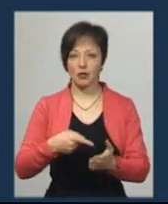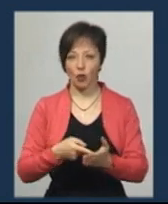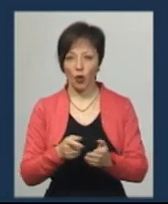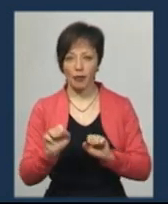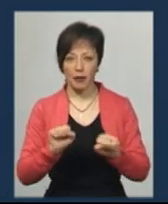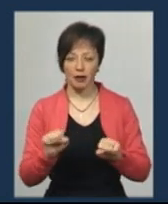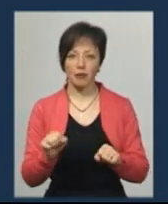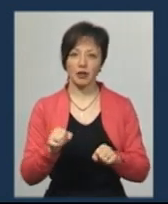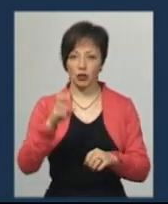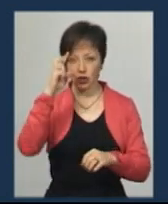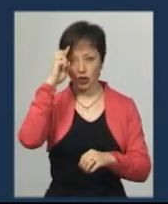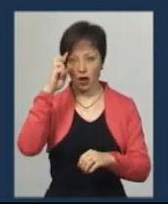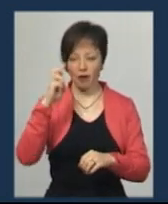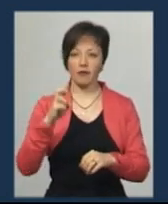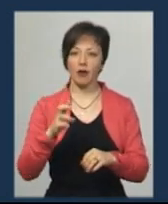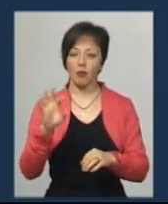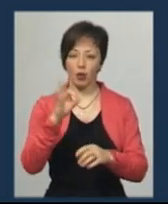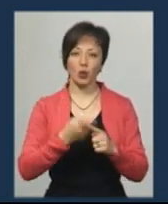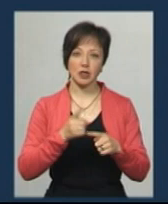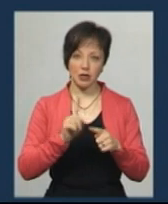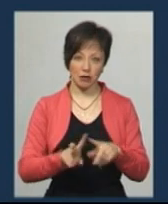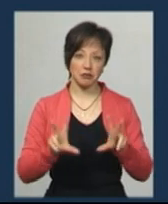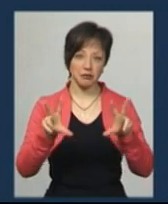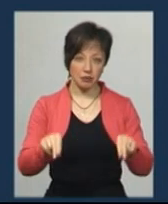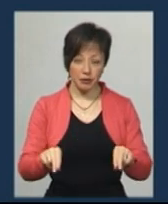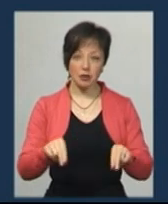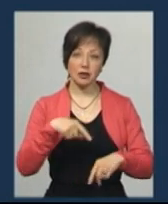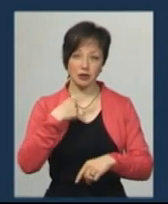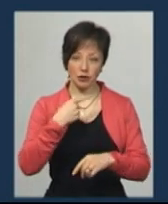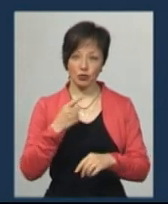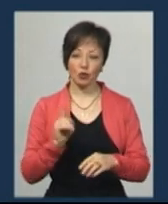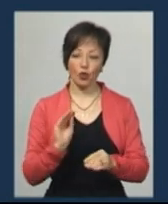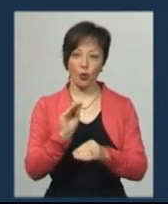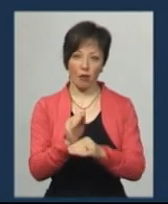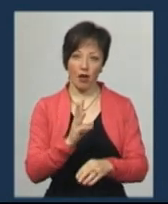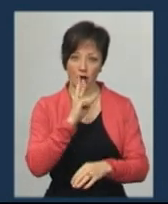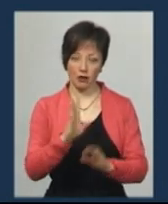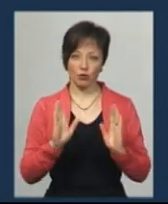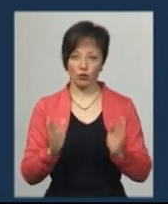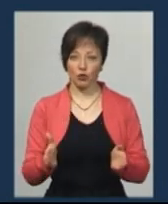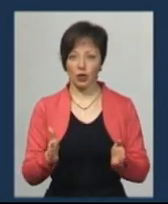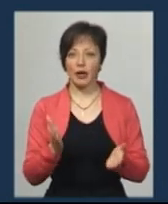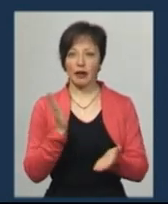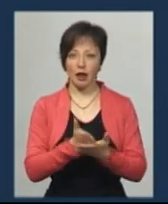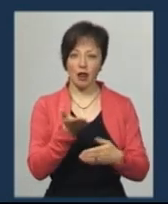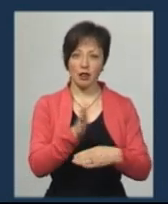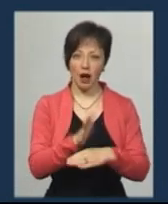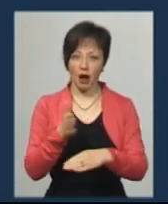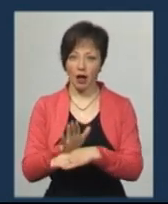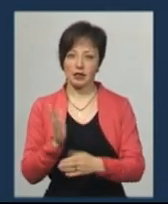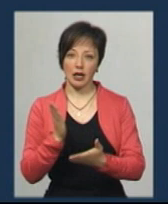департамента. Держава, вона про це заявила, і вона сказала, що такі доплати будуть. Тим більше, що є накази, є